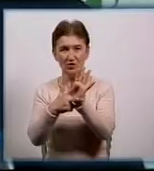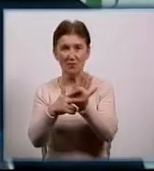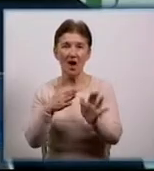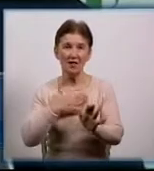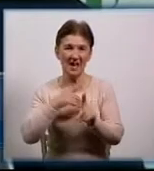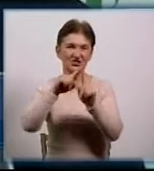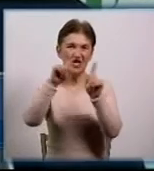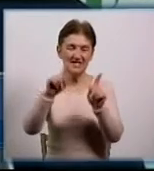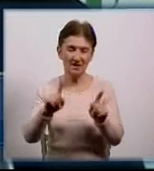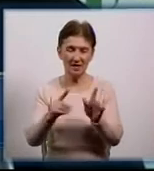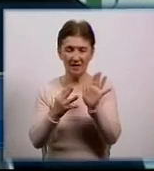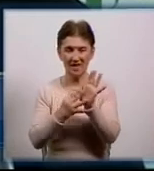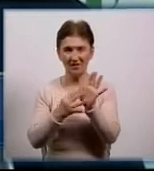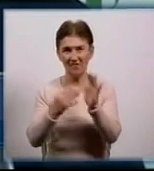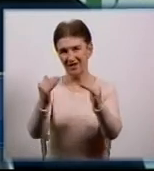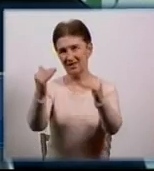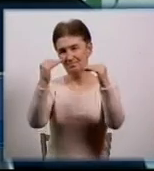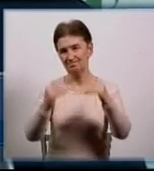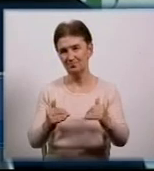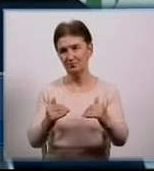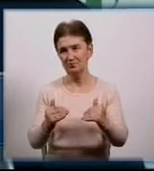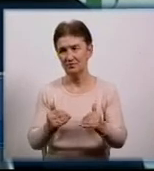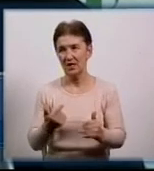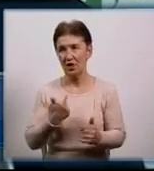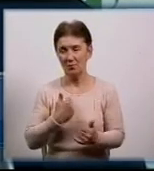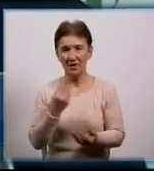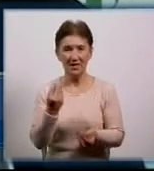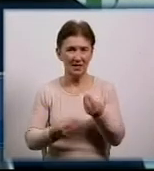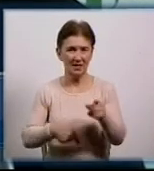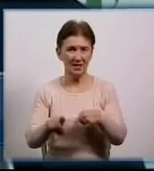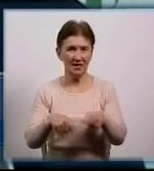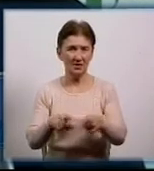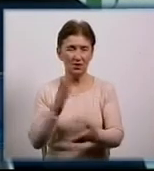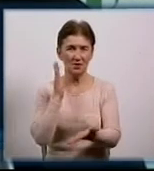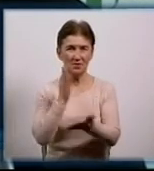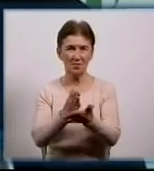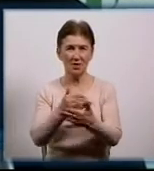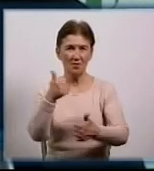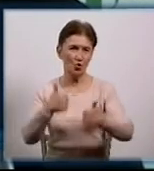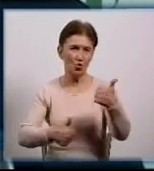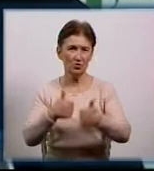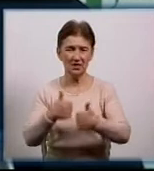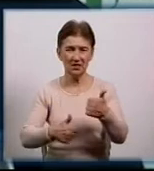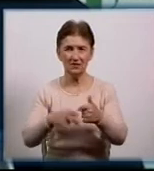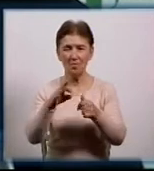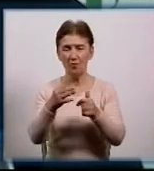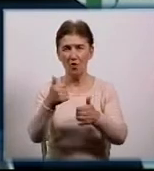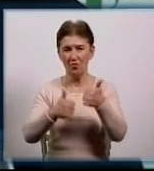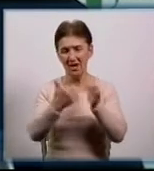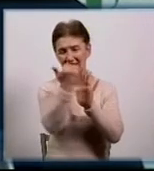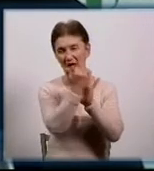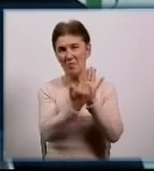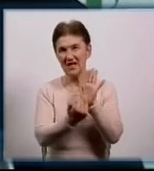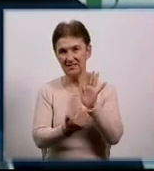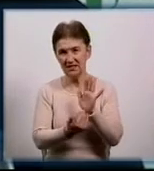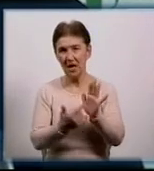Ми грали сьогодні з нашим прямим конкурентом по турнірній таблиці. І, звичайно, в наші